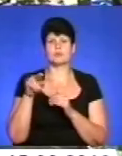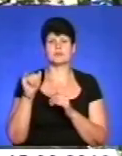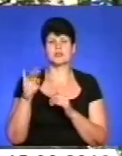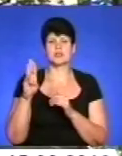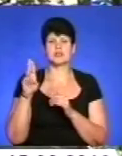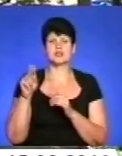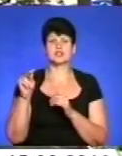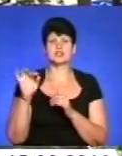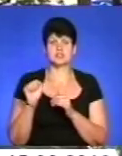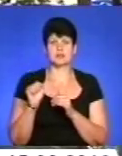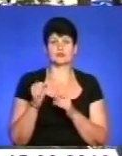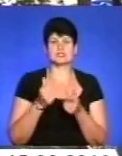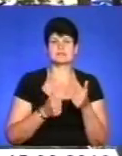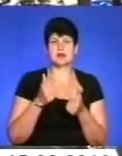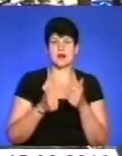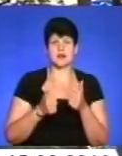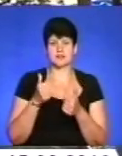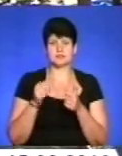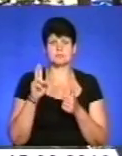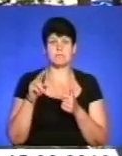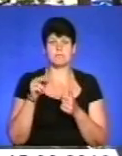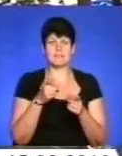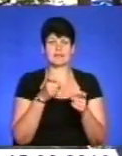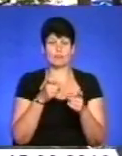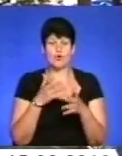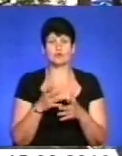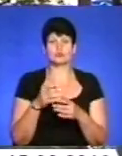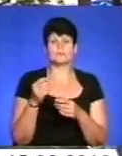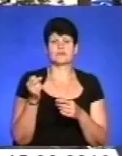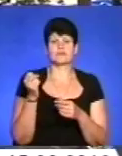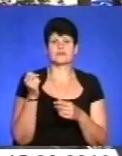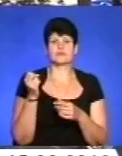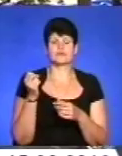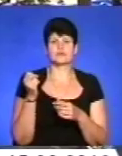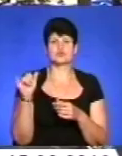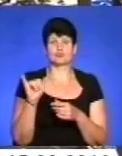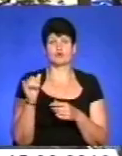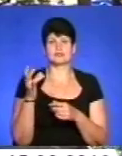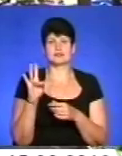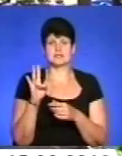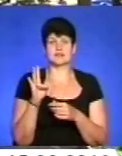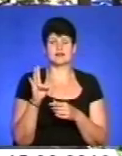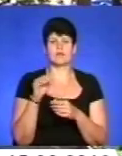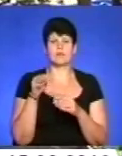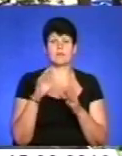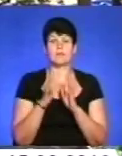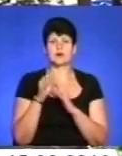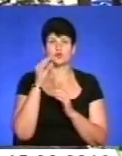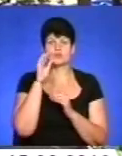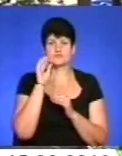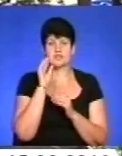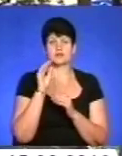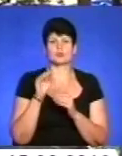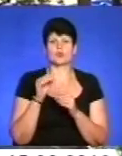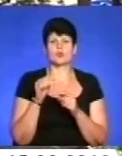Шохевича, це змагання спинтболу. Також за 12 години, два дні, субота-неділя в парку Шевченка буде містечко